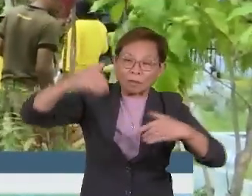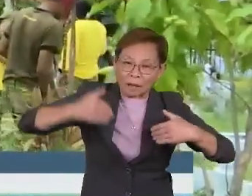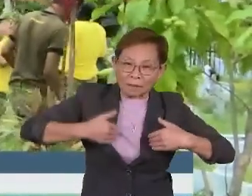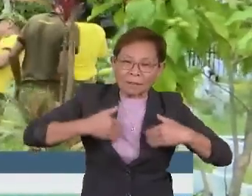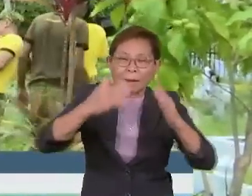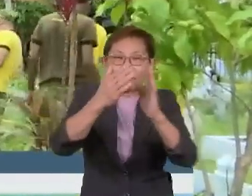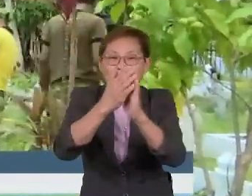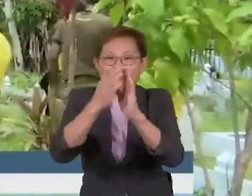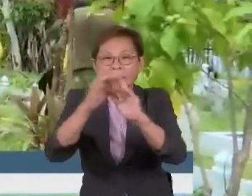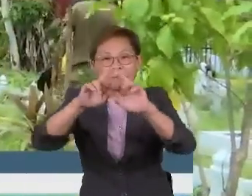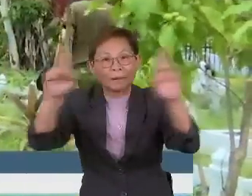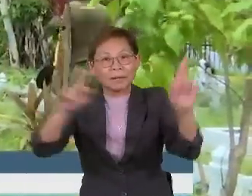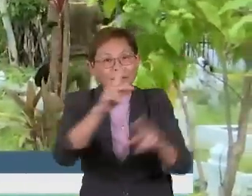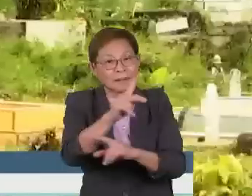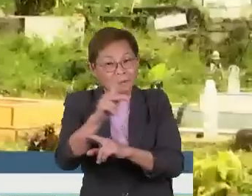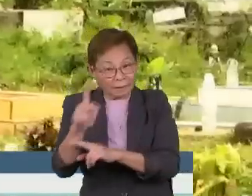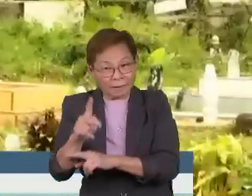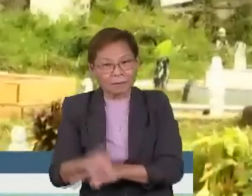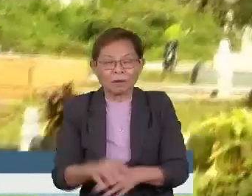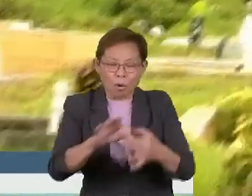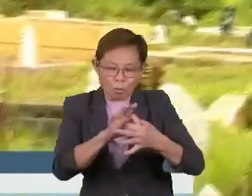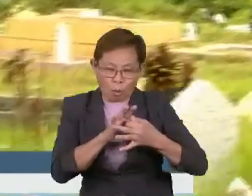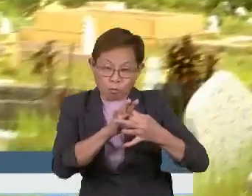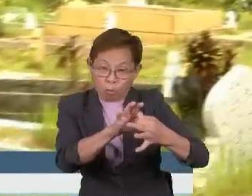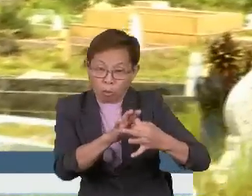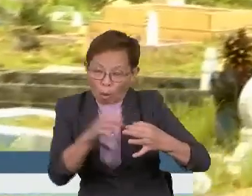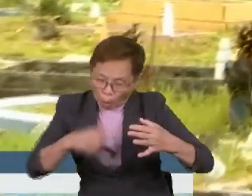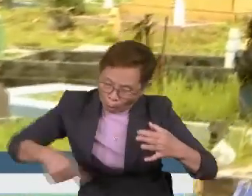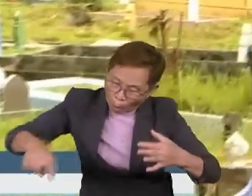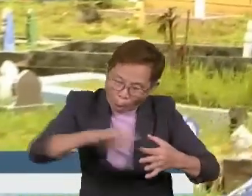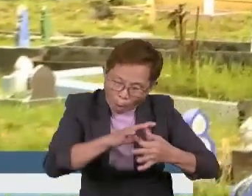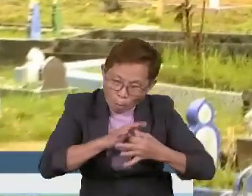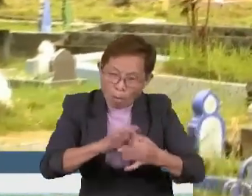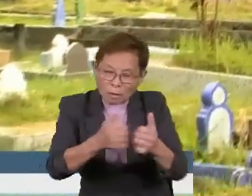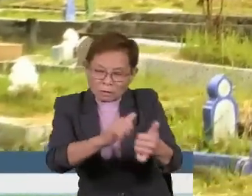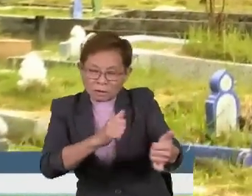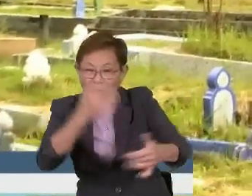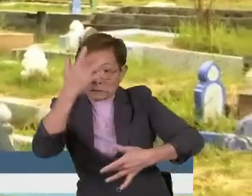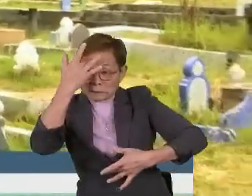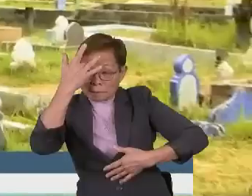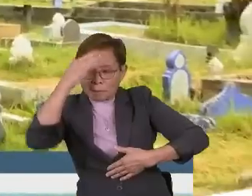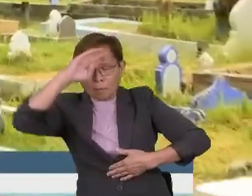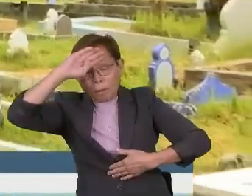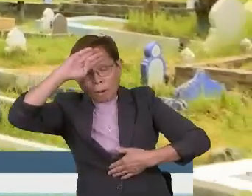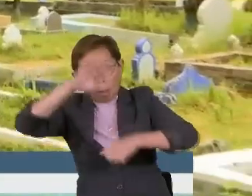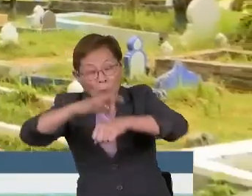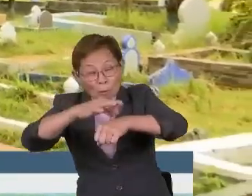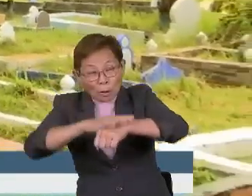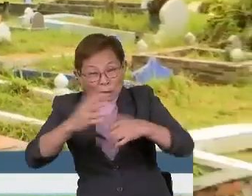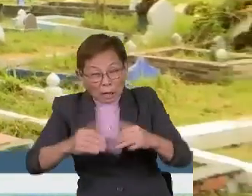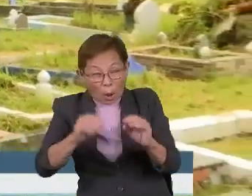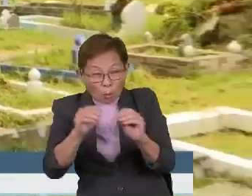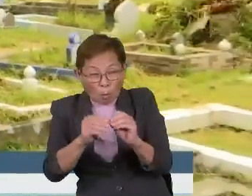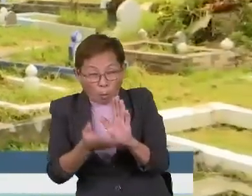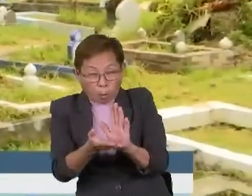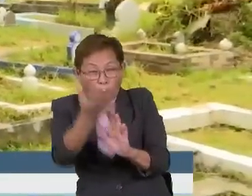kawasan Bandaraya Kota Kinabalu. Gotong royam berkenaan diadakan bagi menjaga wabak demam dengi yang semakin meningkat